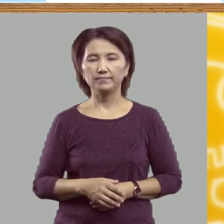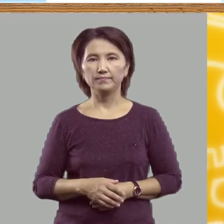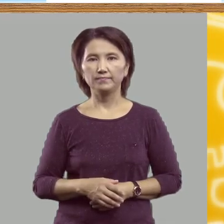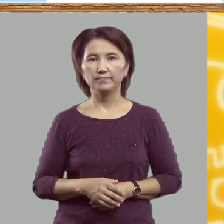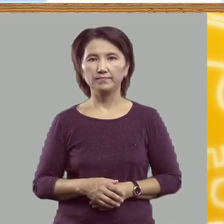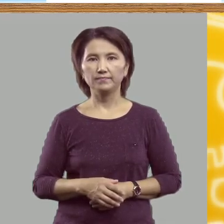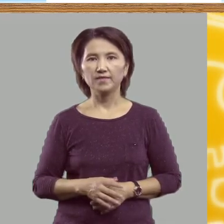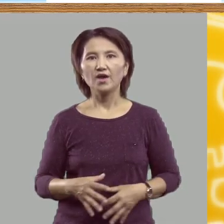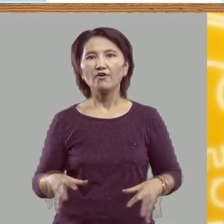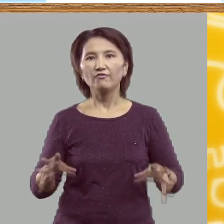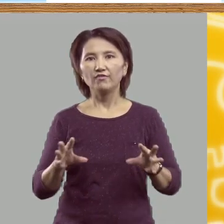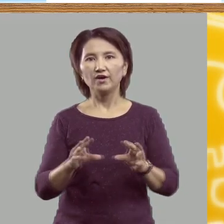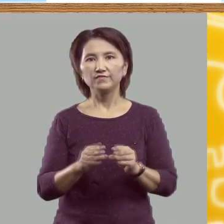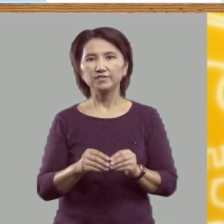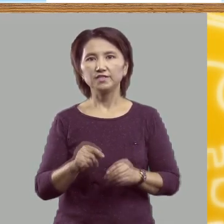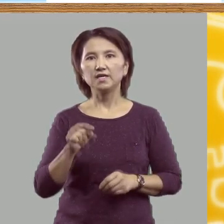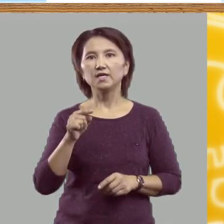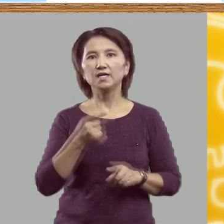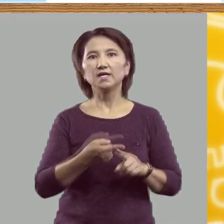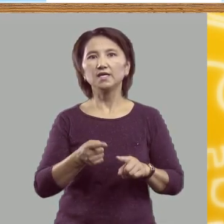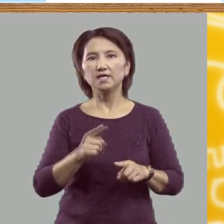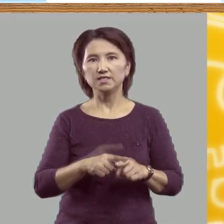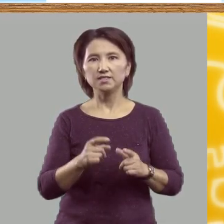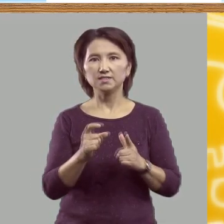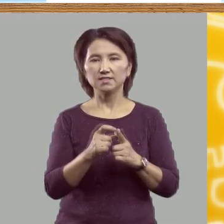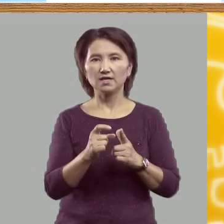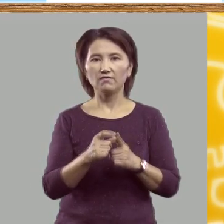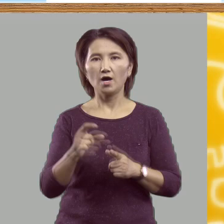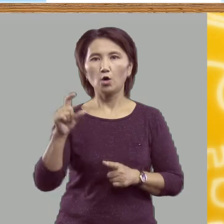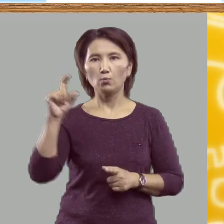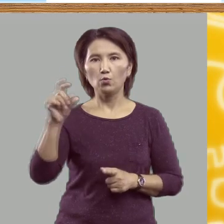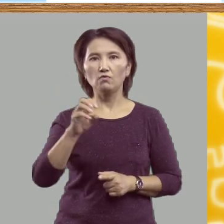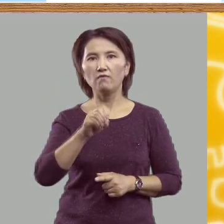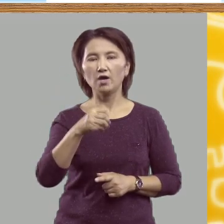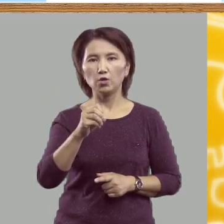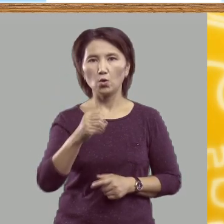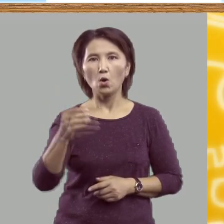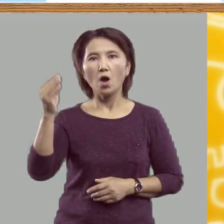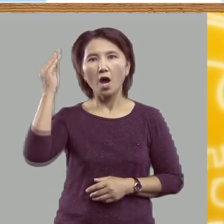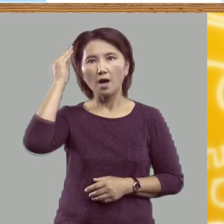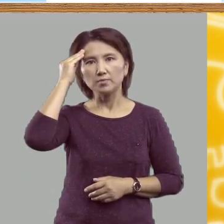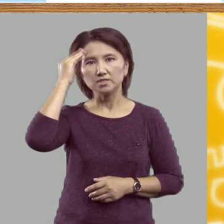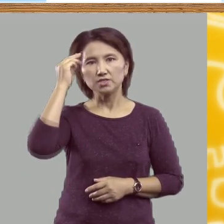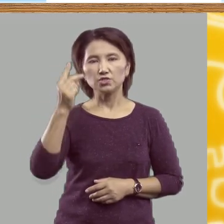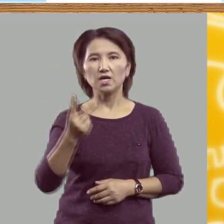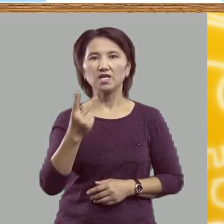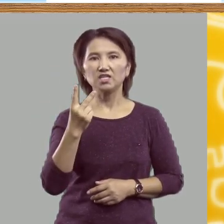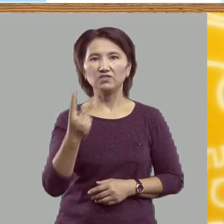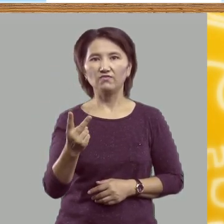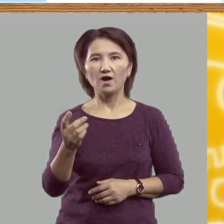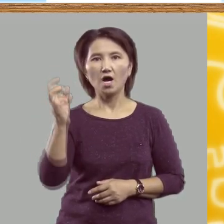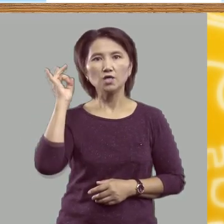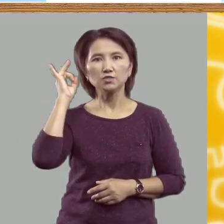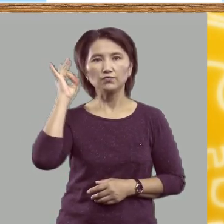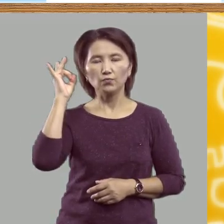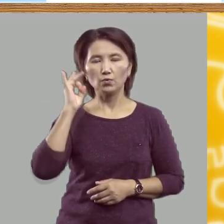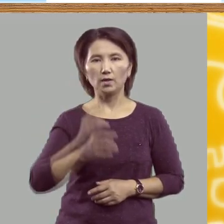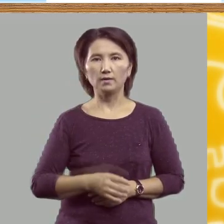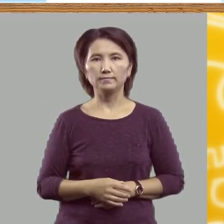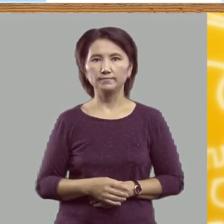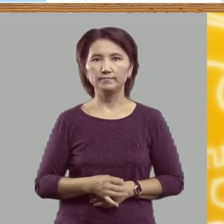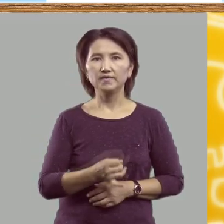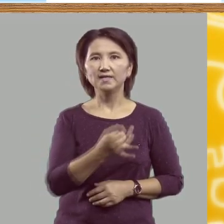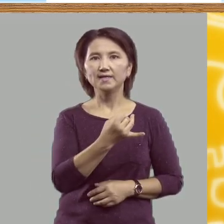Во всех этих словах буква Ё обозначает два звука.